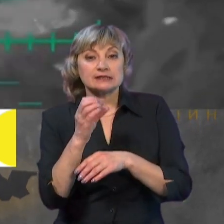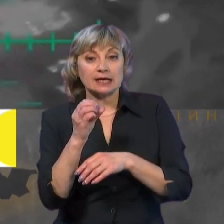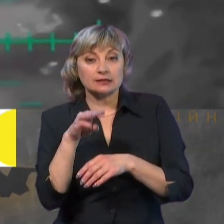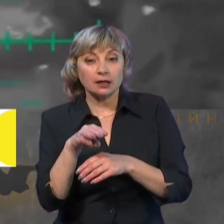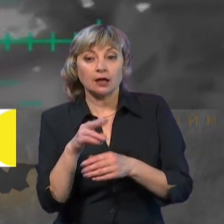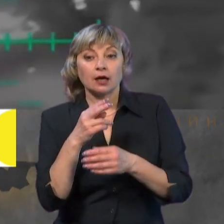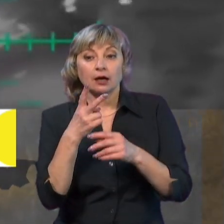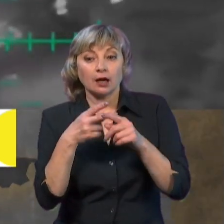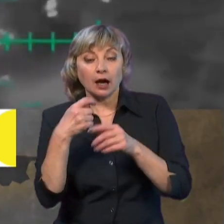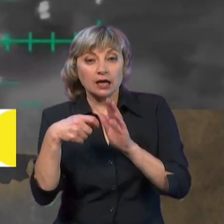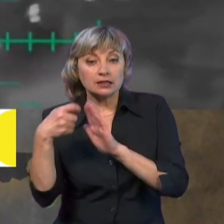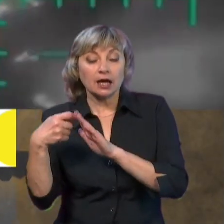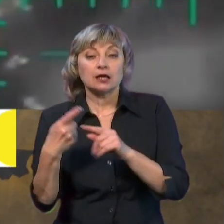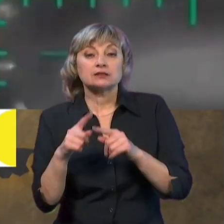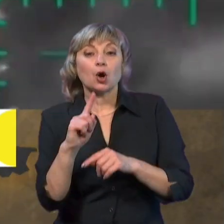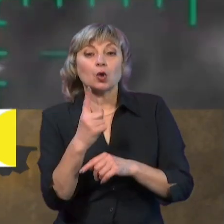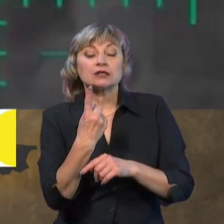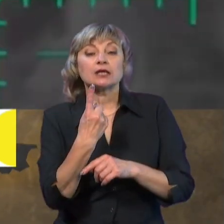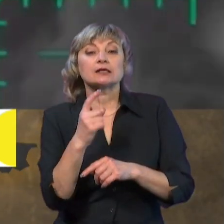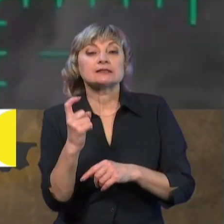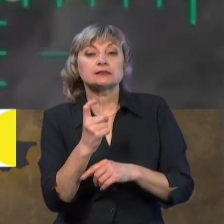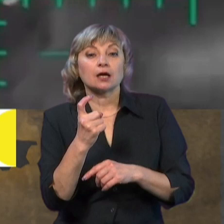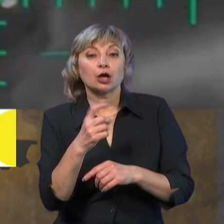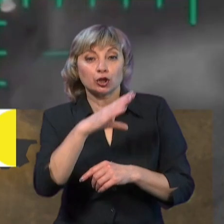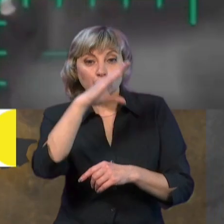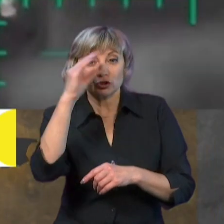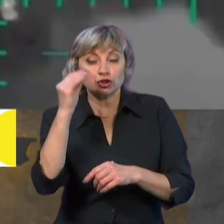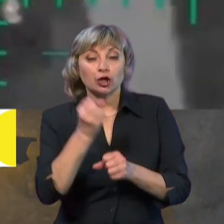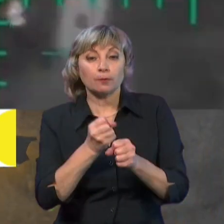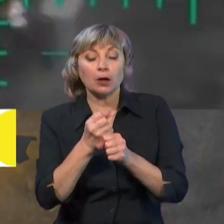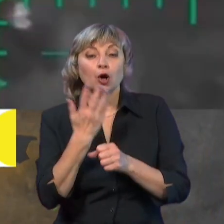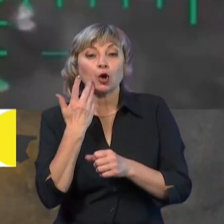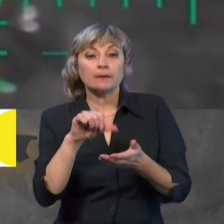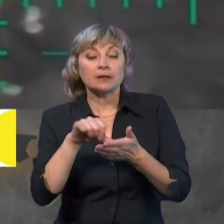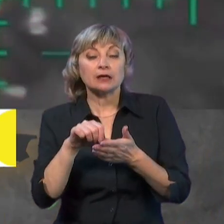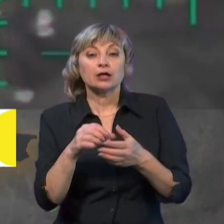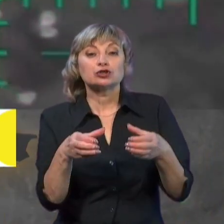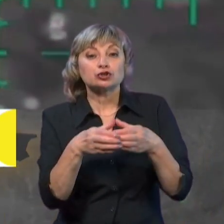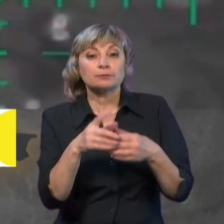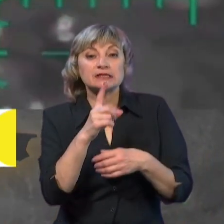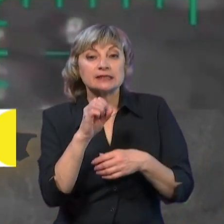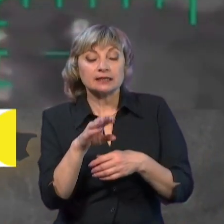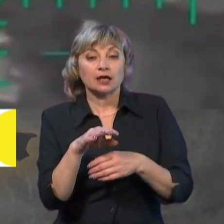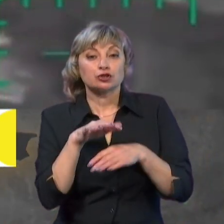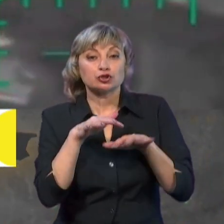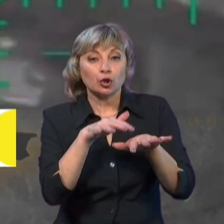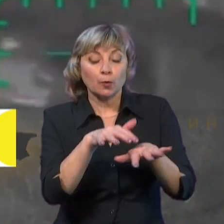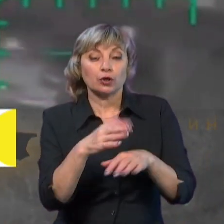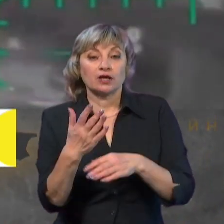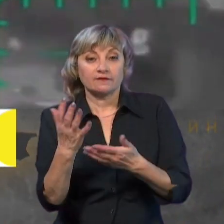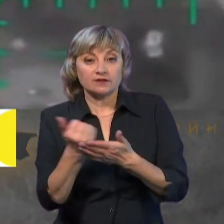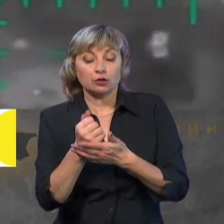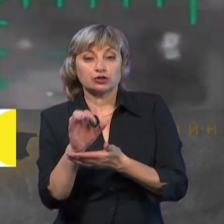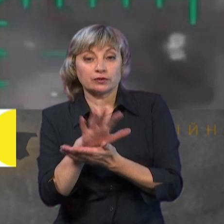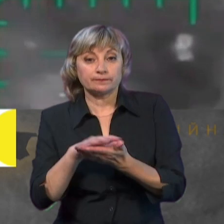екрані я бачу, це також одна з ночей роботи, коли представники «Шторм-Зет» штурмують, їх вдалося нормально накрити з